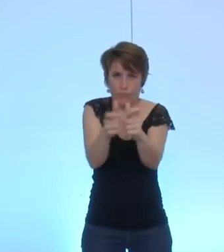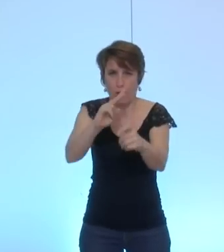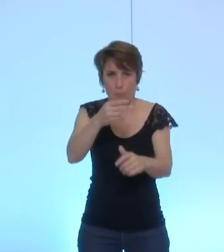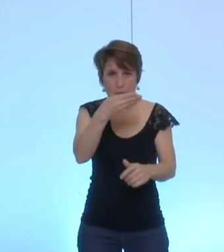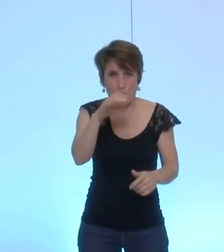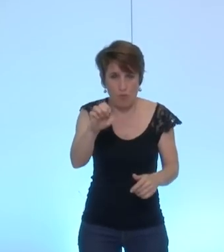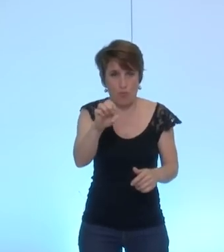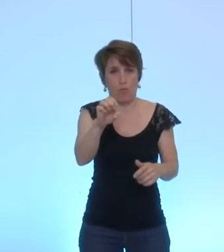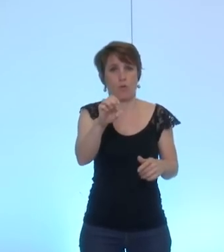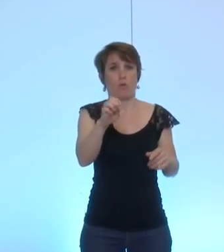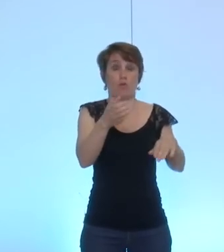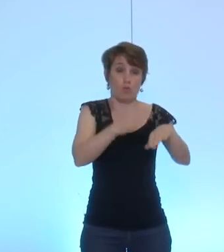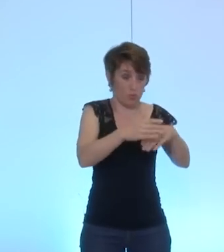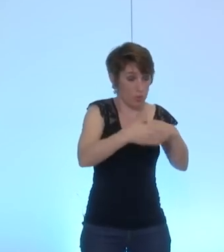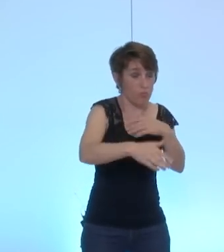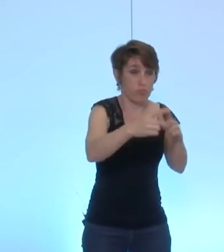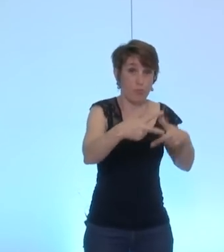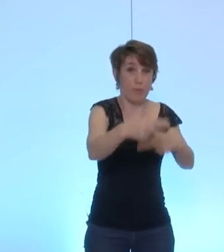réalisées sur une période de 18 mois.